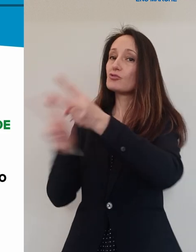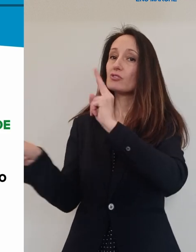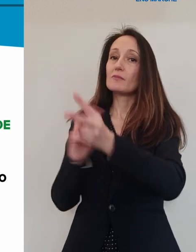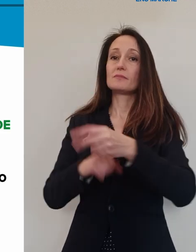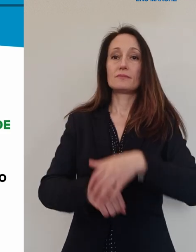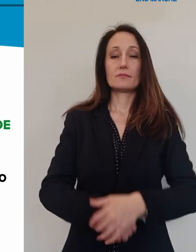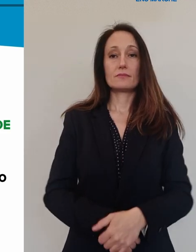-7.